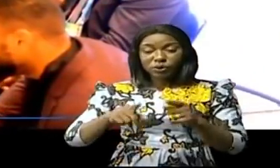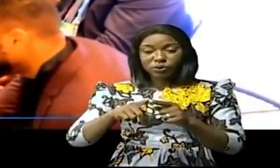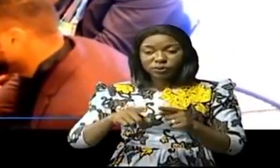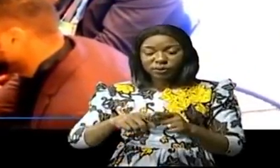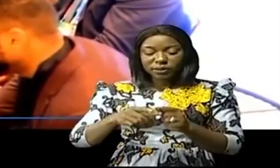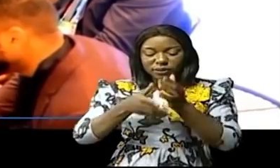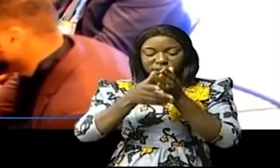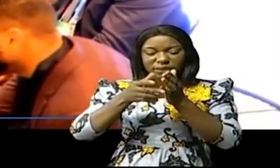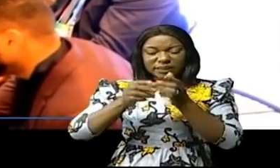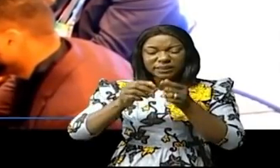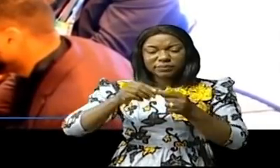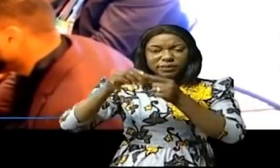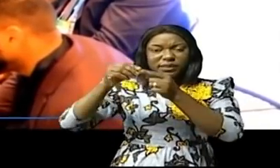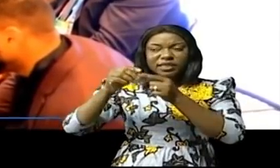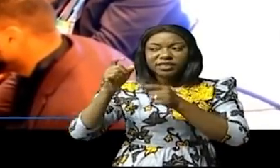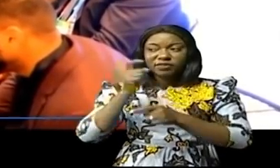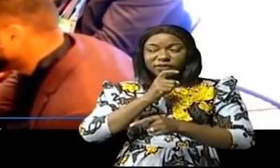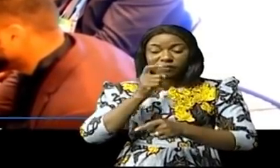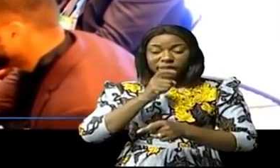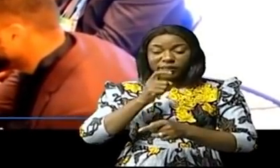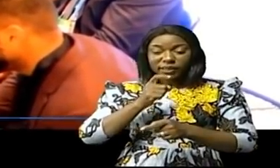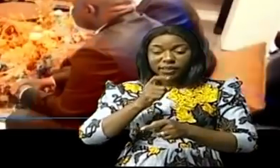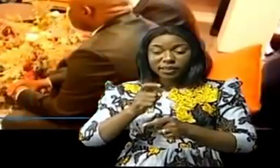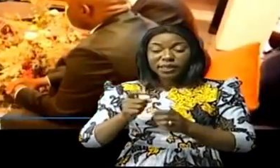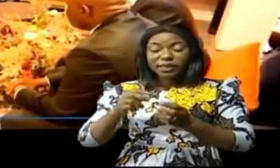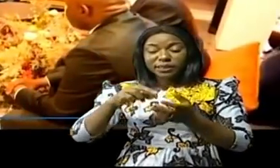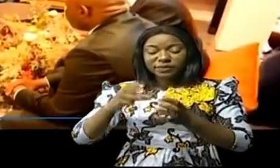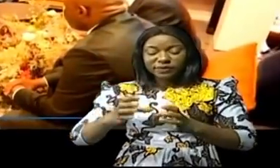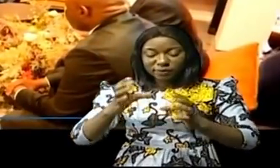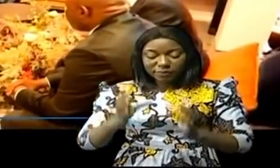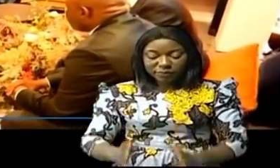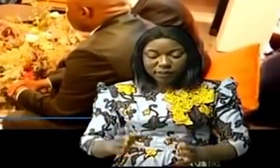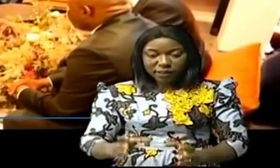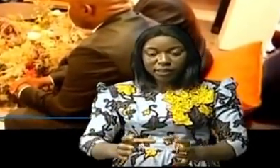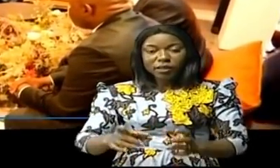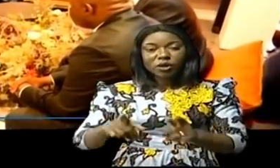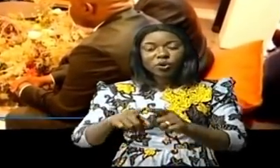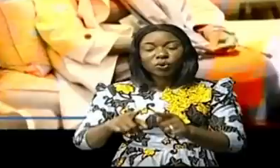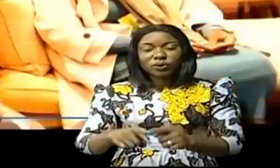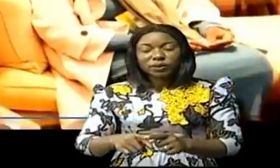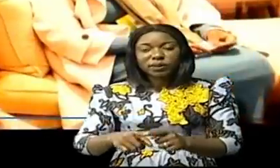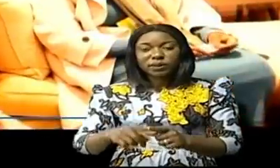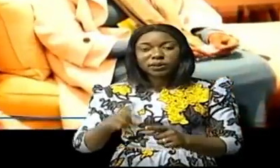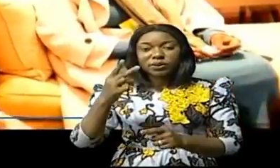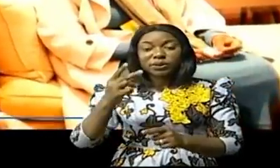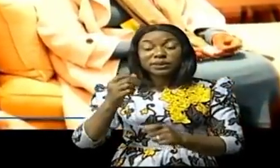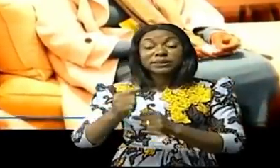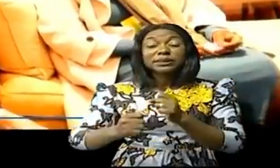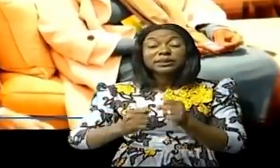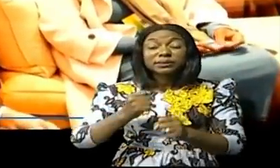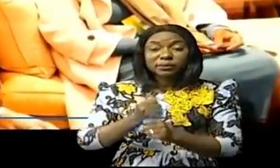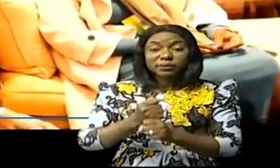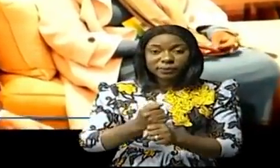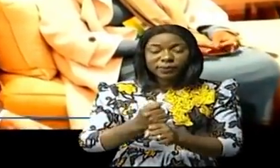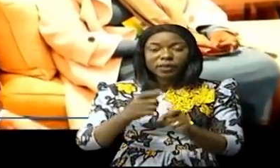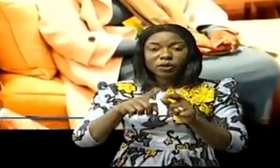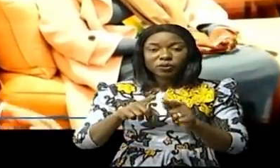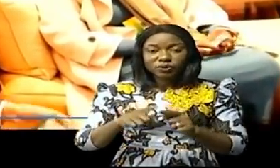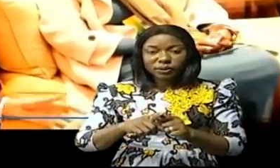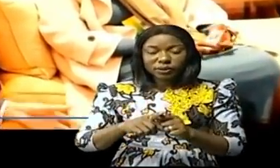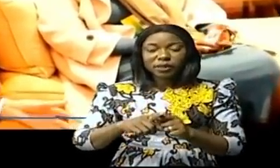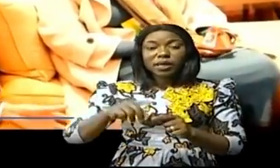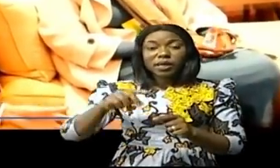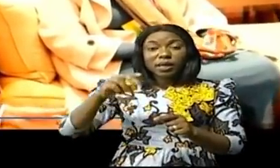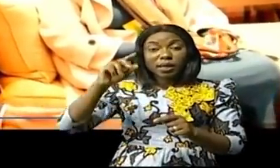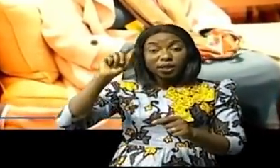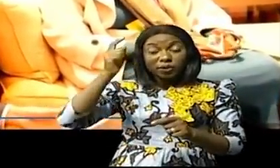spécialité de fabriquer avec ses régés des briques dont la durée de vie peut dépasser plus de deux siècles. L'autorité provinciale a été attirée par